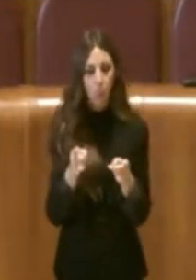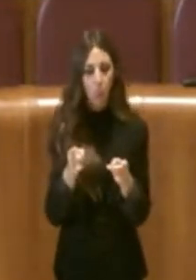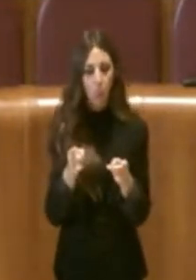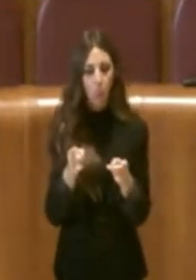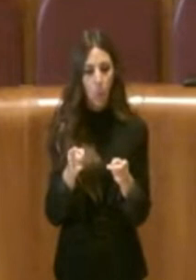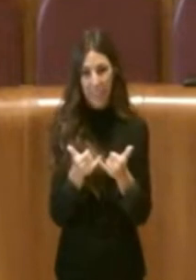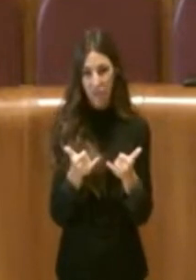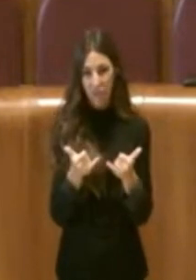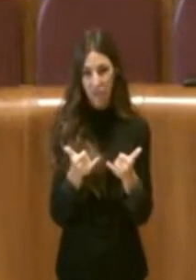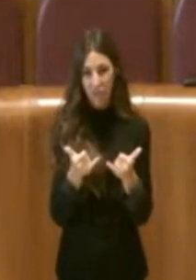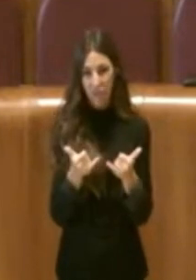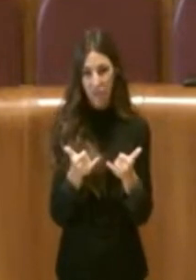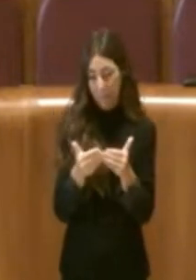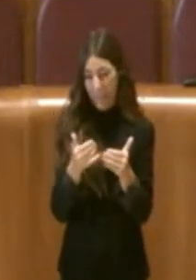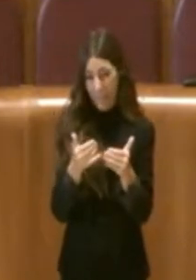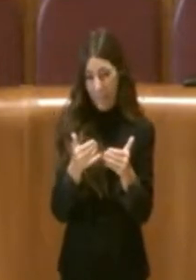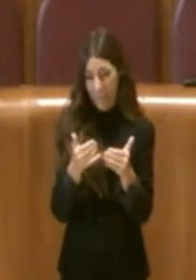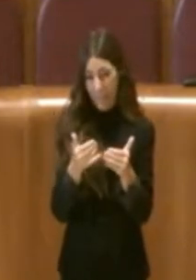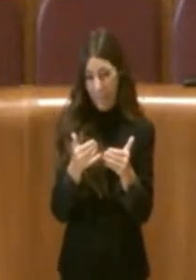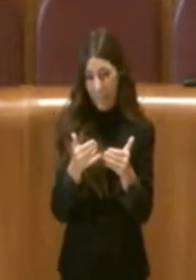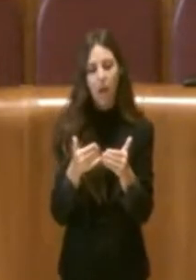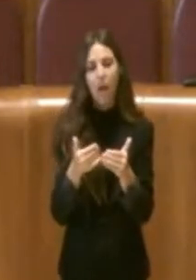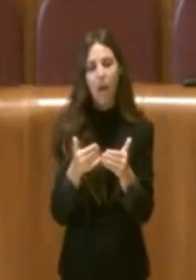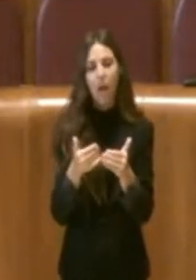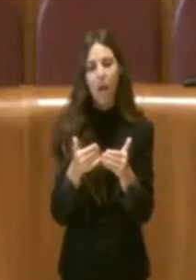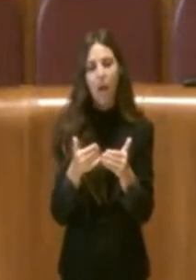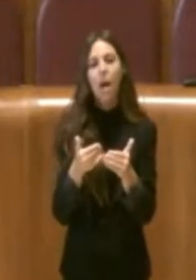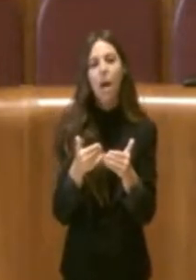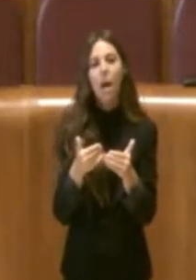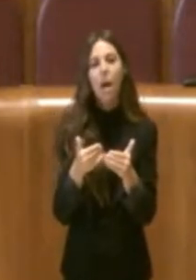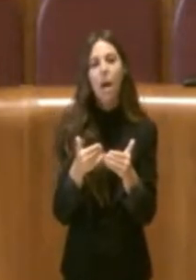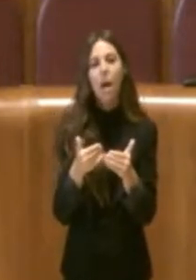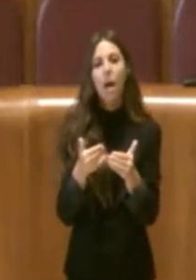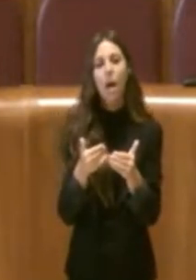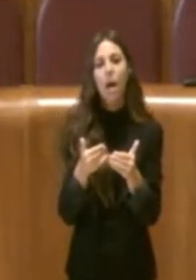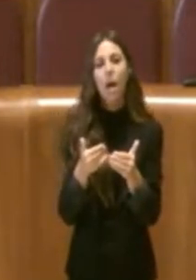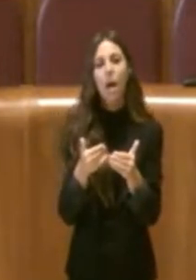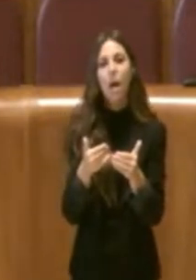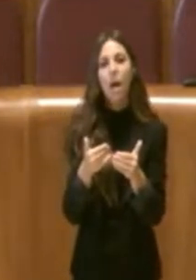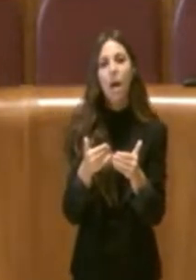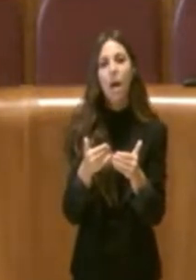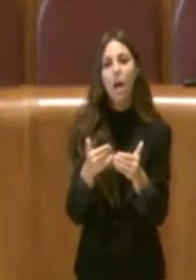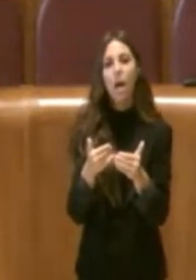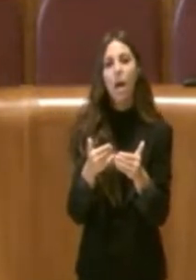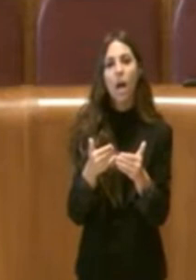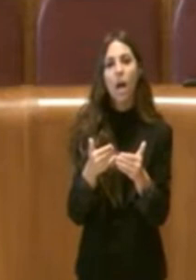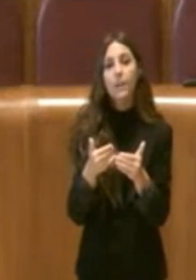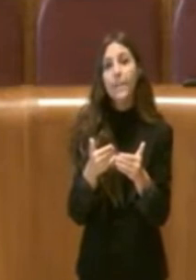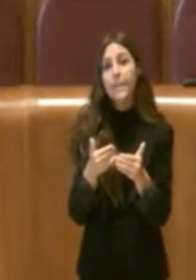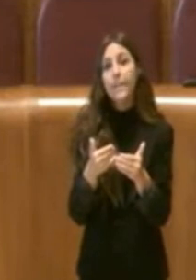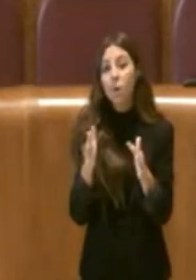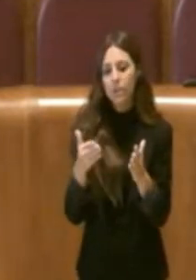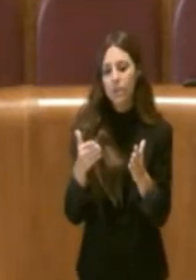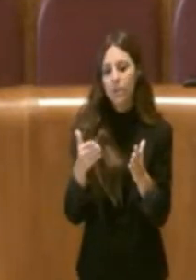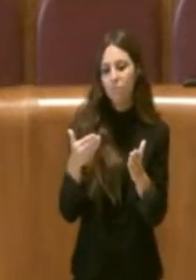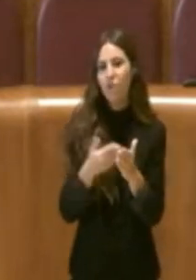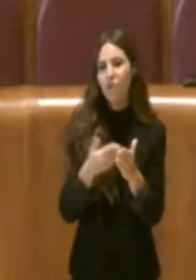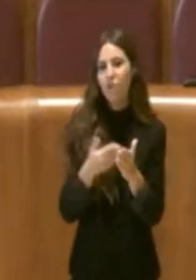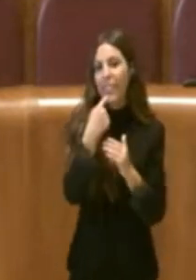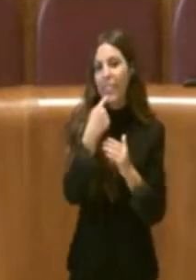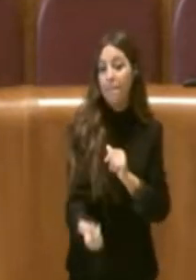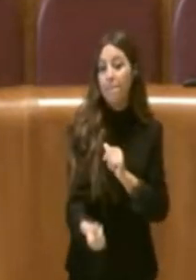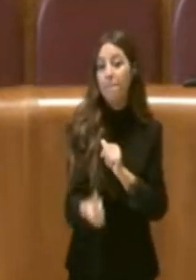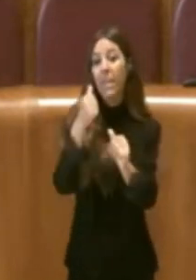scorso che in un certo senso ha anticipato su